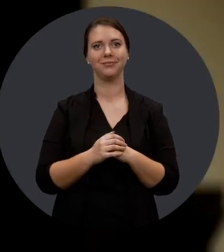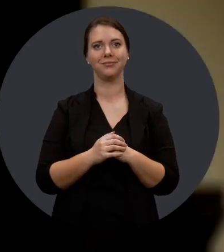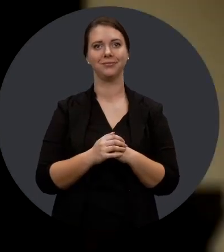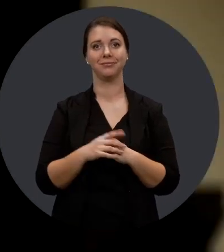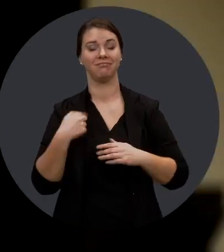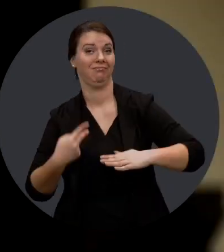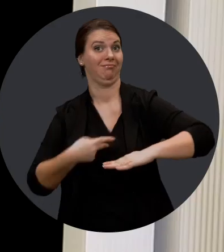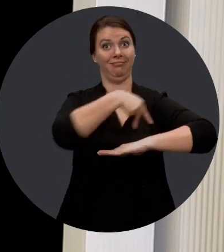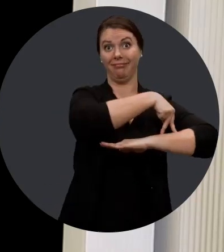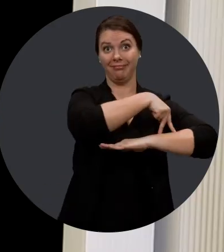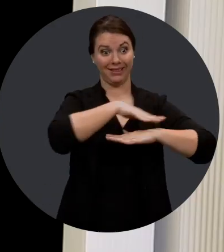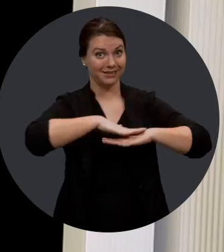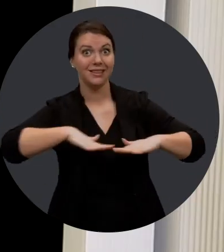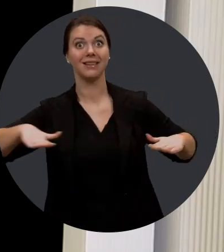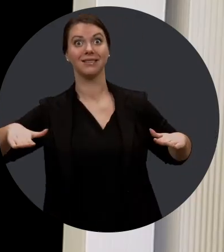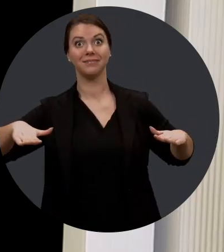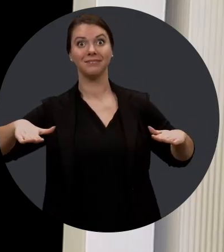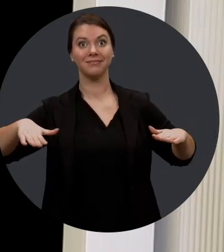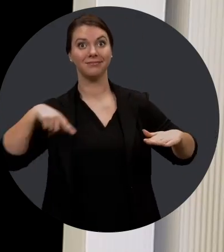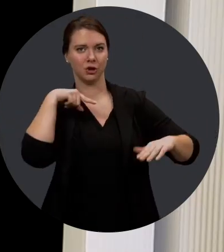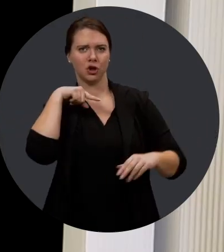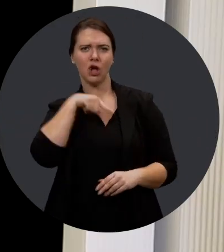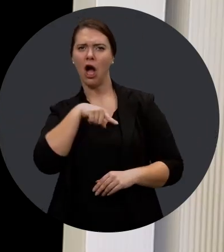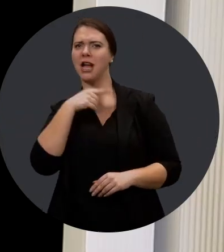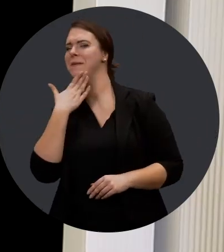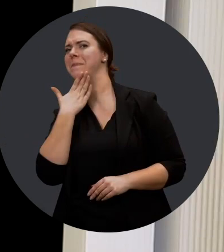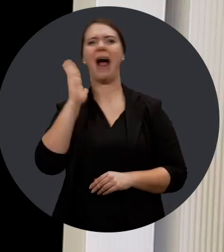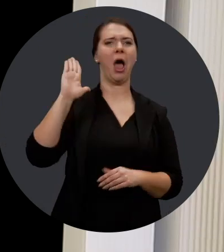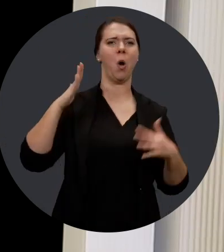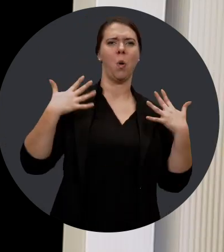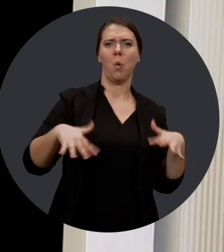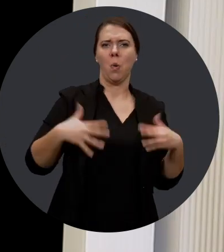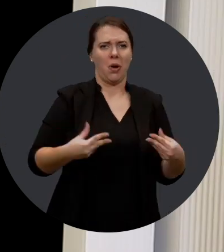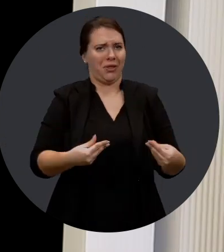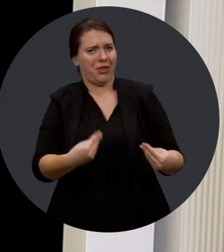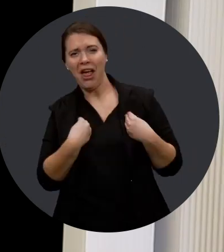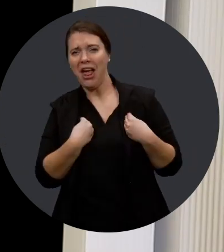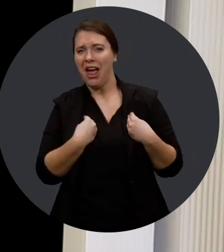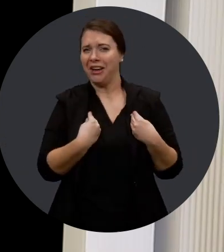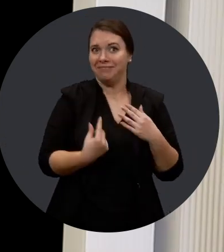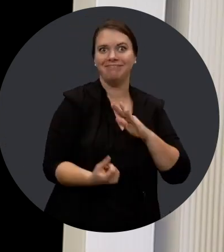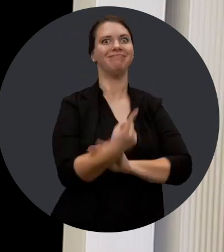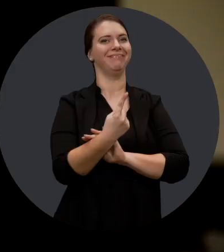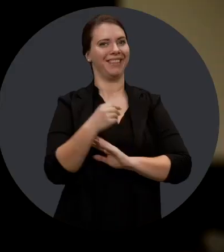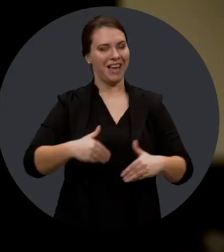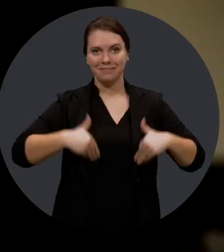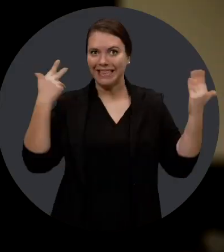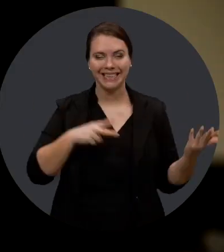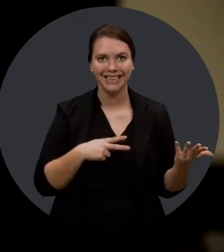'artiste multidisciplinaire. Déjà, être sur scène, ça a été vraiment une des meilleures affaires qui m'est arrivées